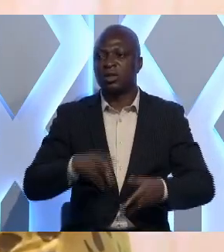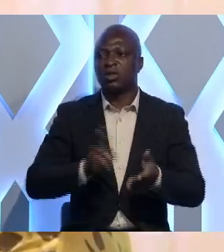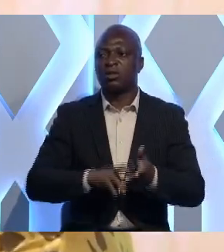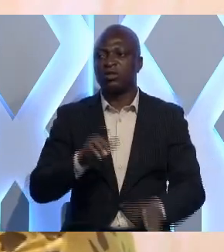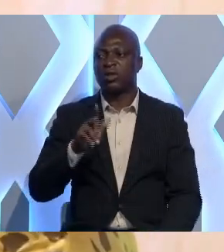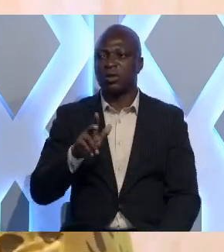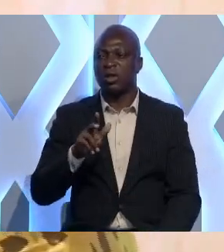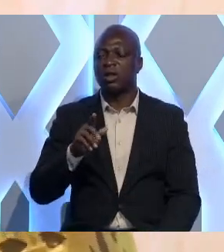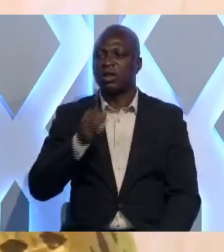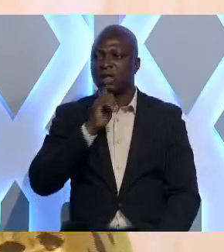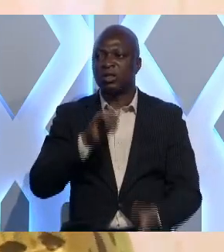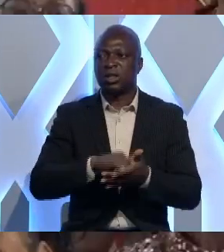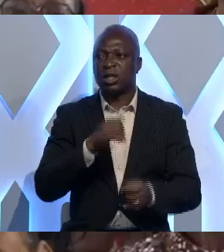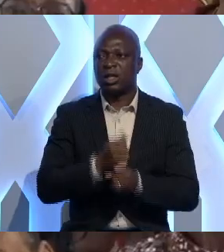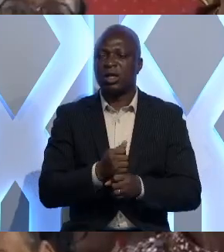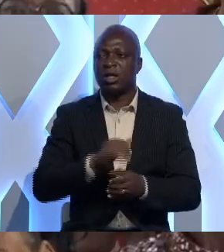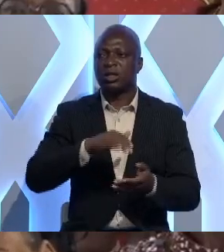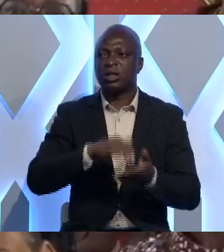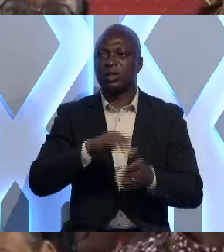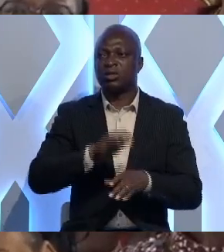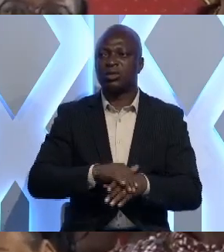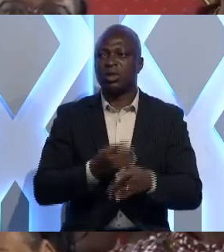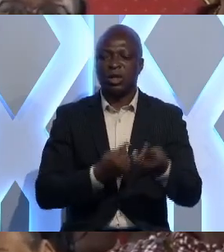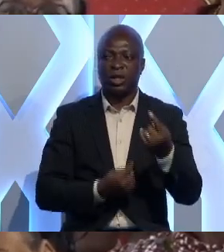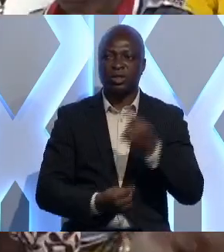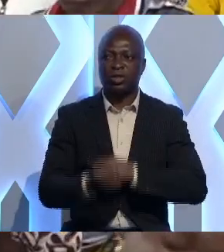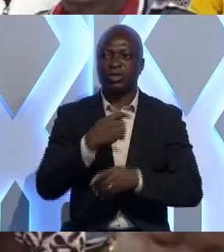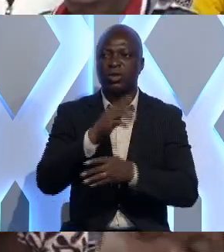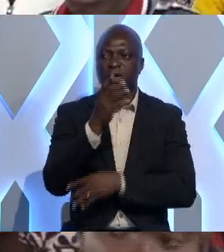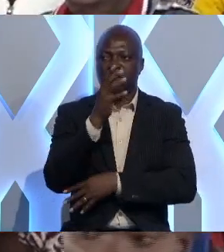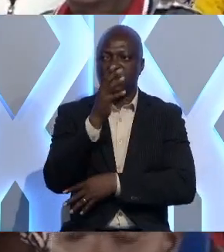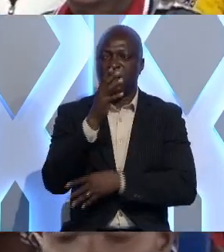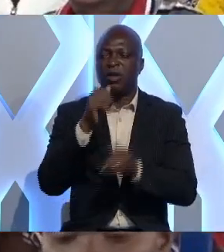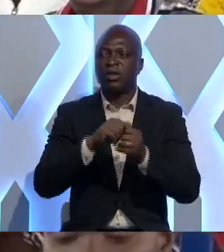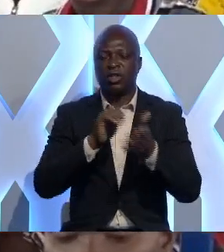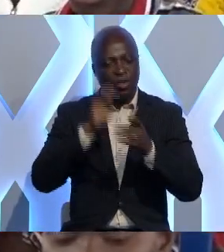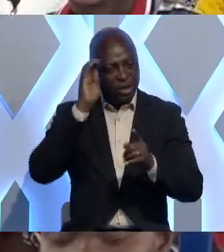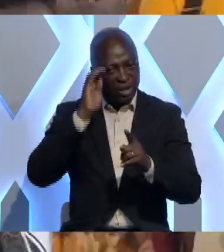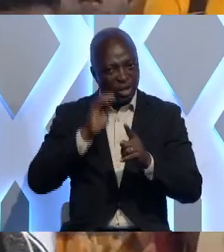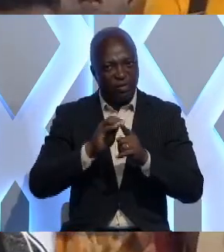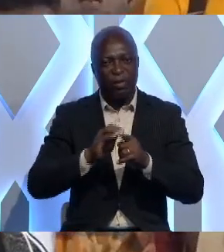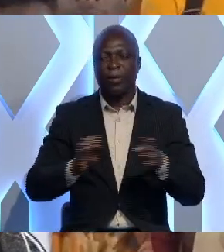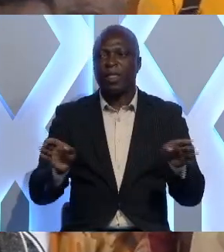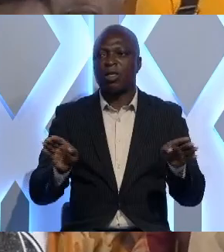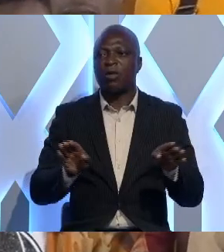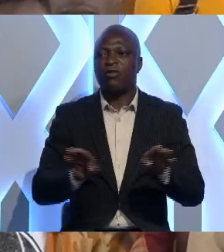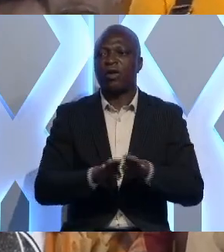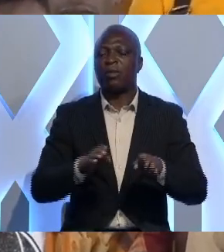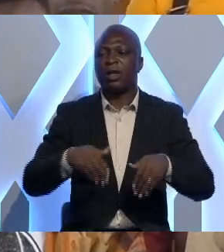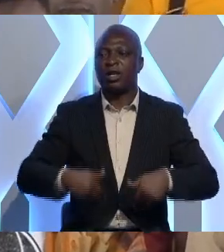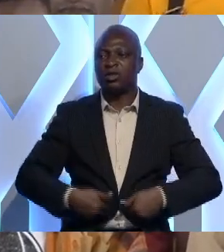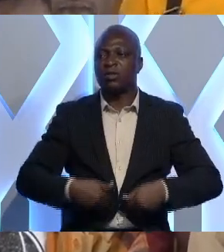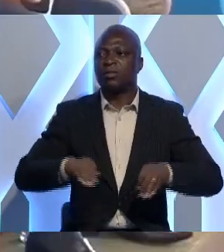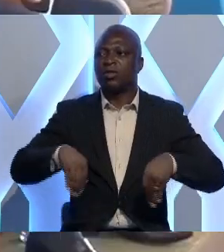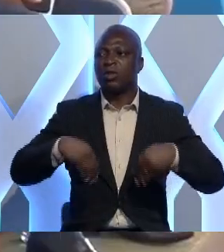qui cette année est centrée sur la transition écologique. L'événement a pour objectif de former les jeunes, de les doter des